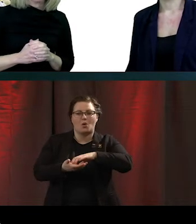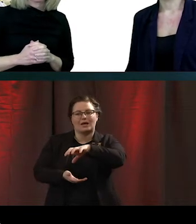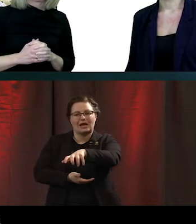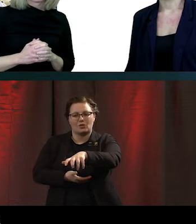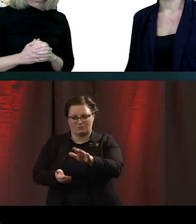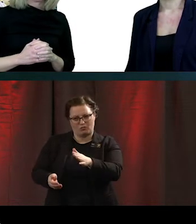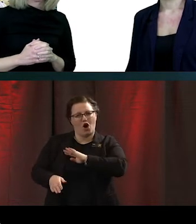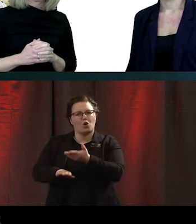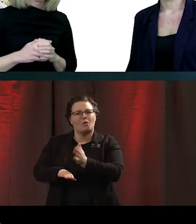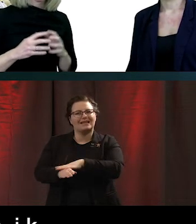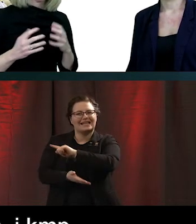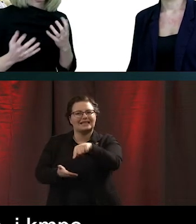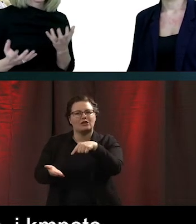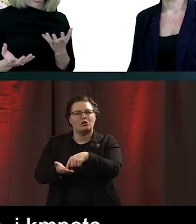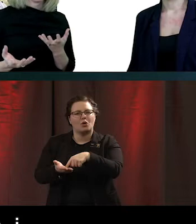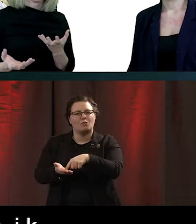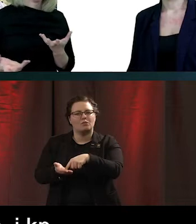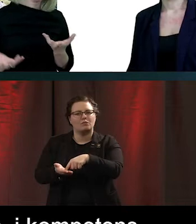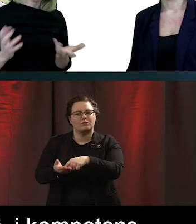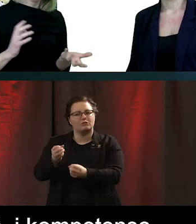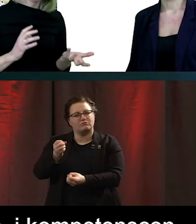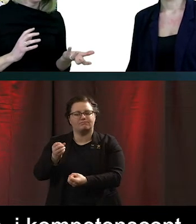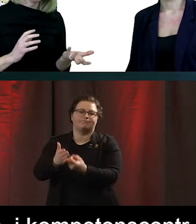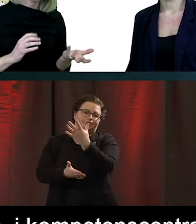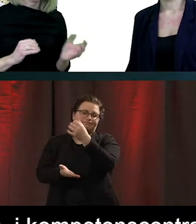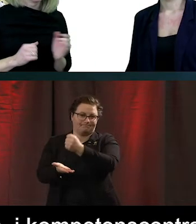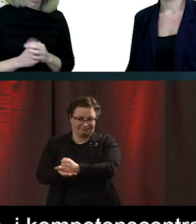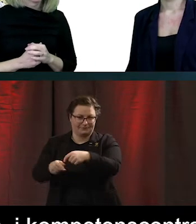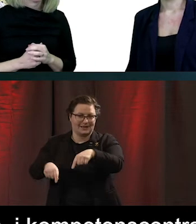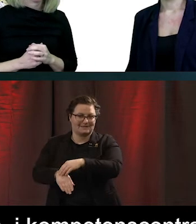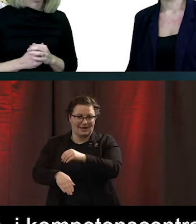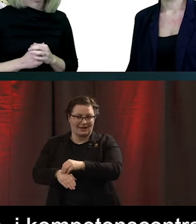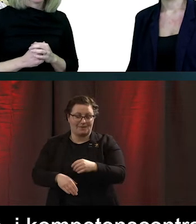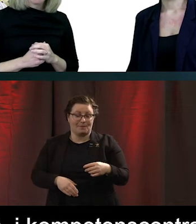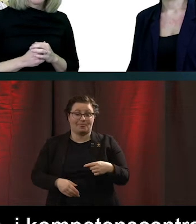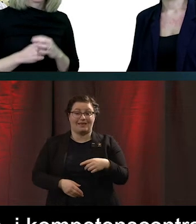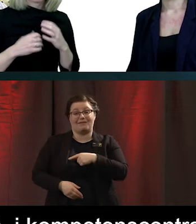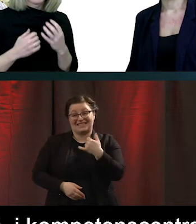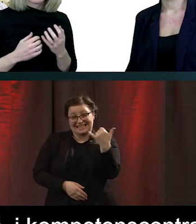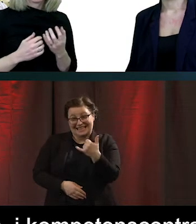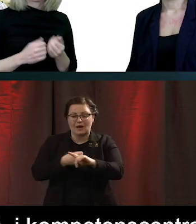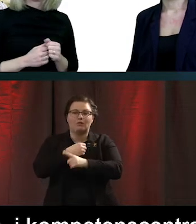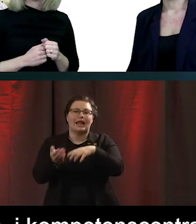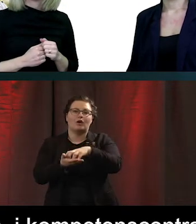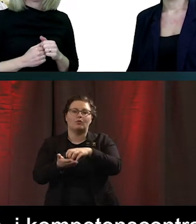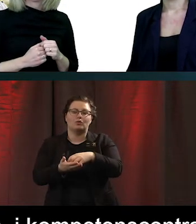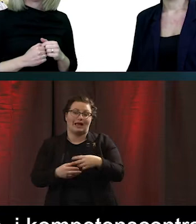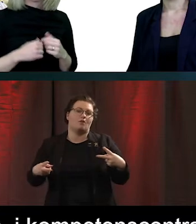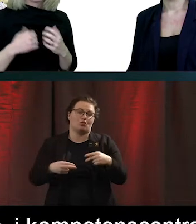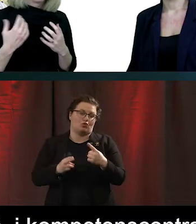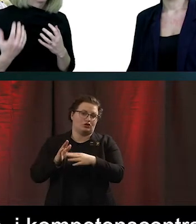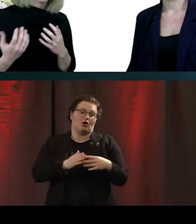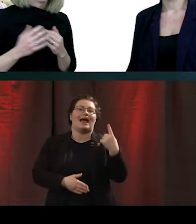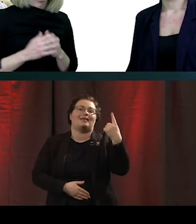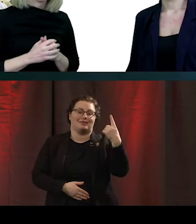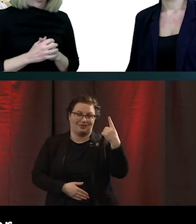har satt upp i Sverige. Och där är vi en av tio modellkommuner som får vara med och sprida kunskapen